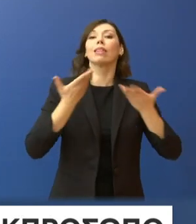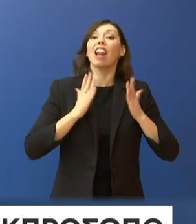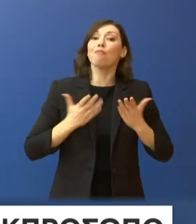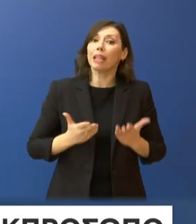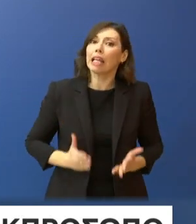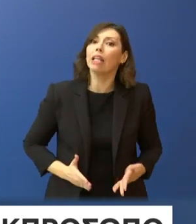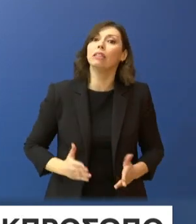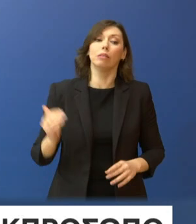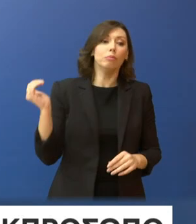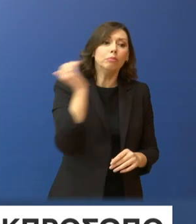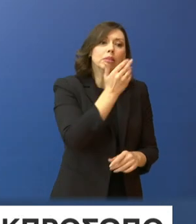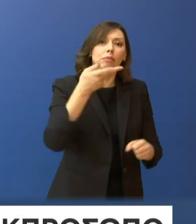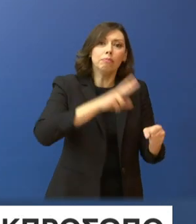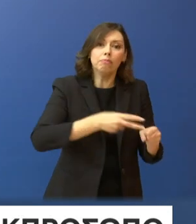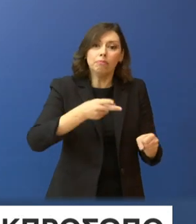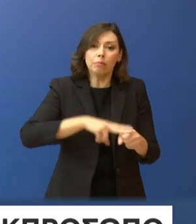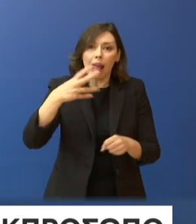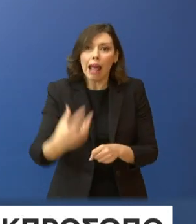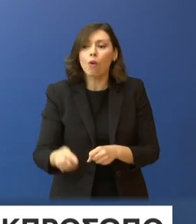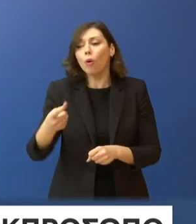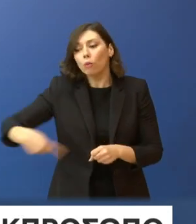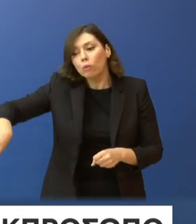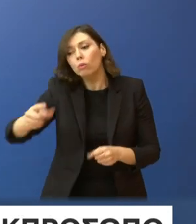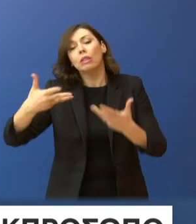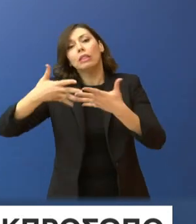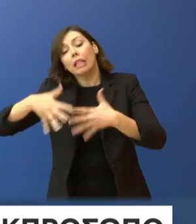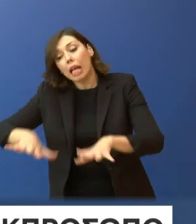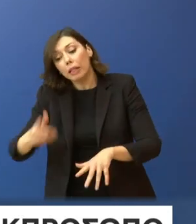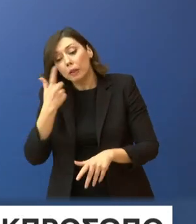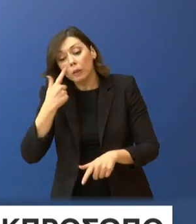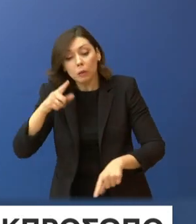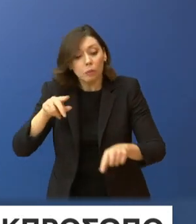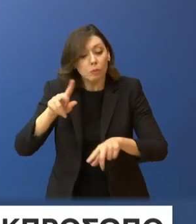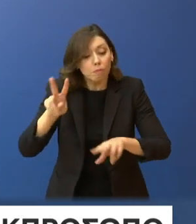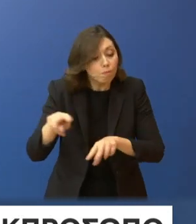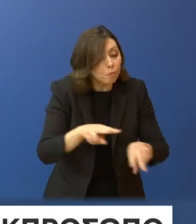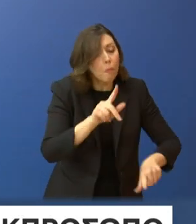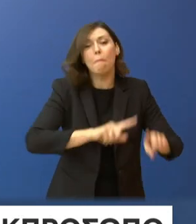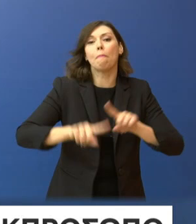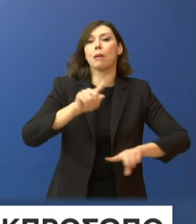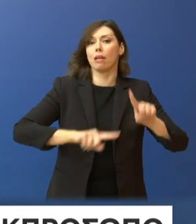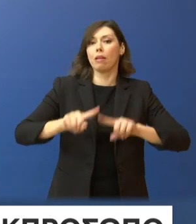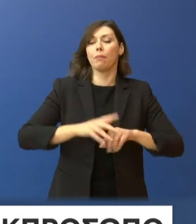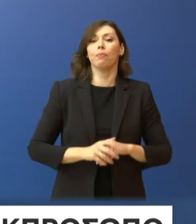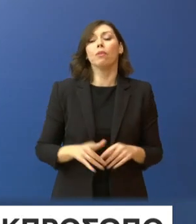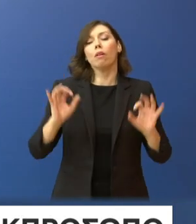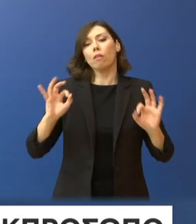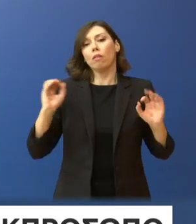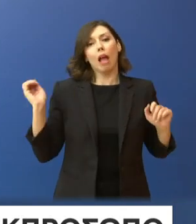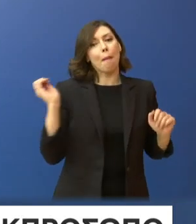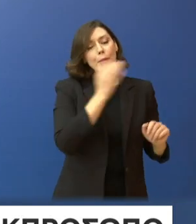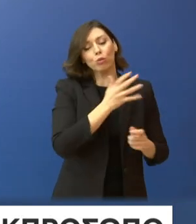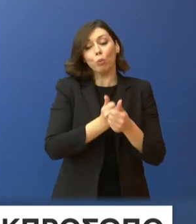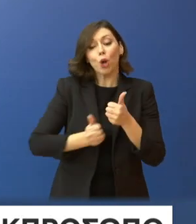των θυμάτων και στην ψυχολογική στήριξη των συγγενών τους. Για τον σκοπό αυτό βρέθηκαν στη Λάρισα, στο Γενικό Νοσοκομείο, ψυχολόγοι,